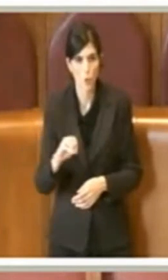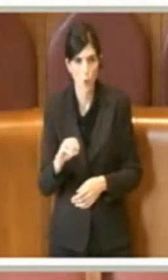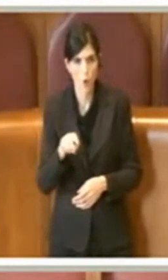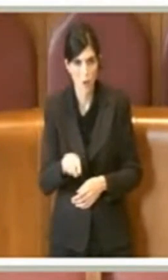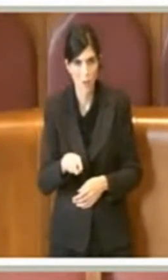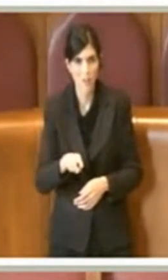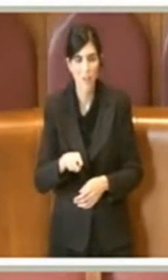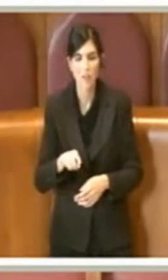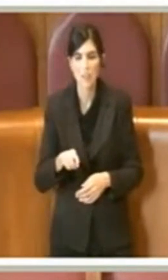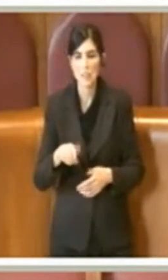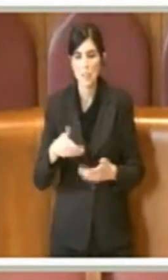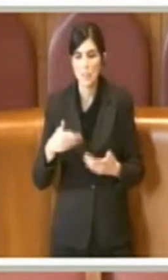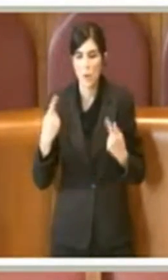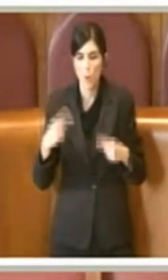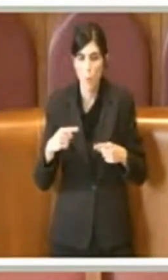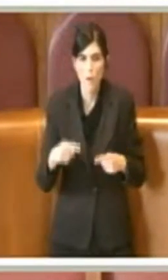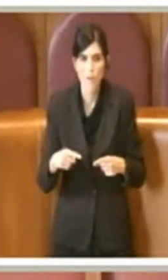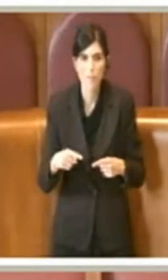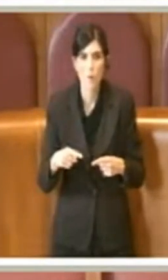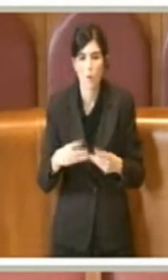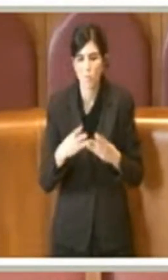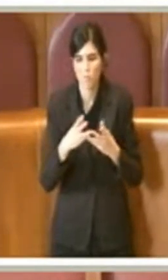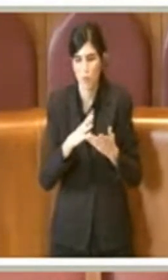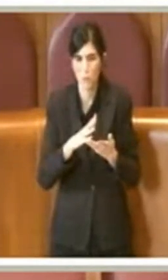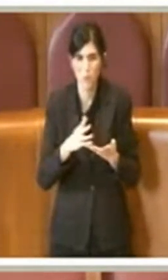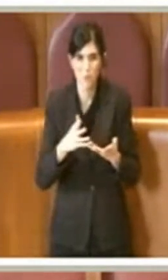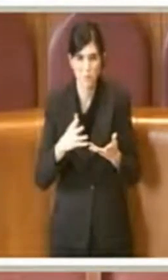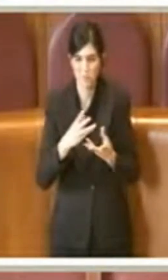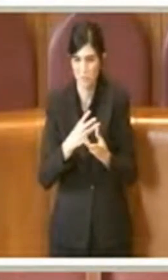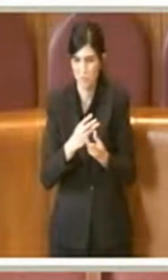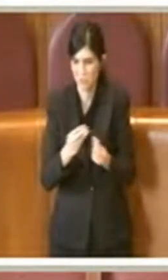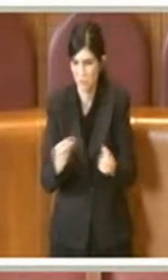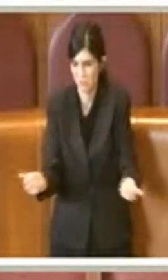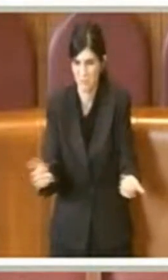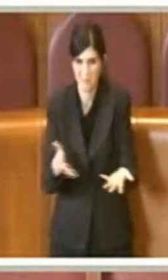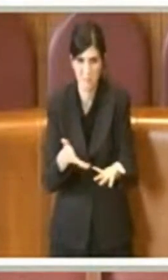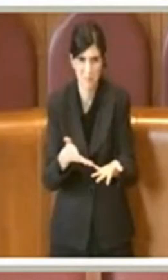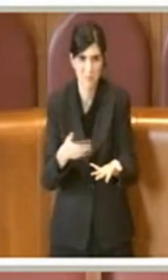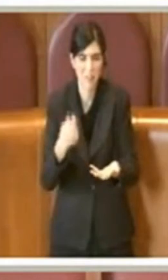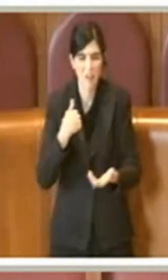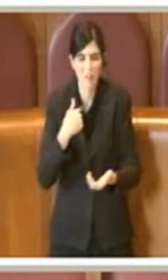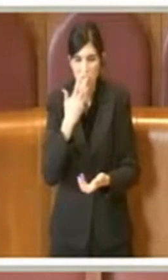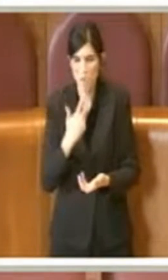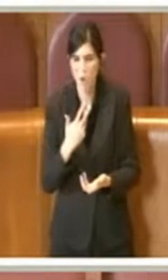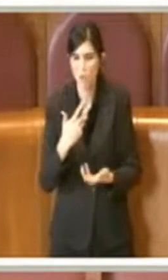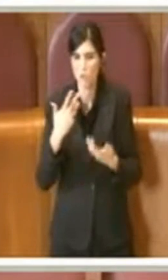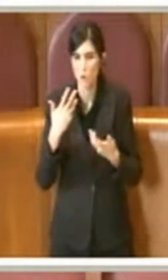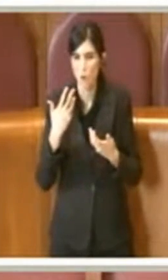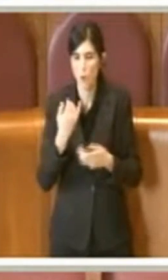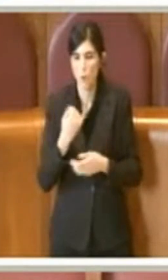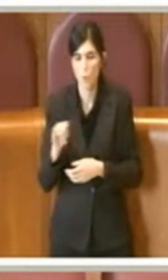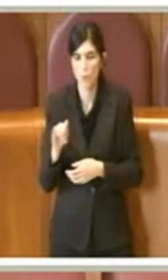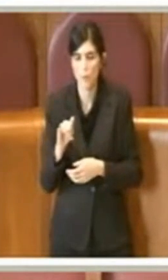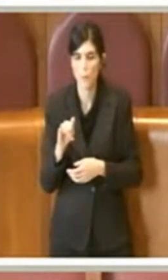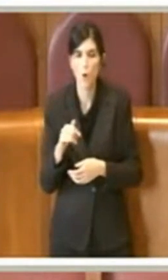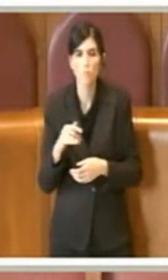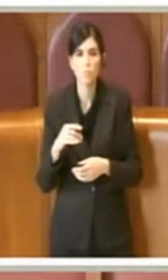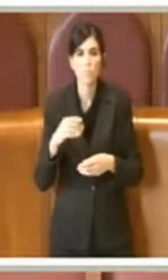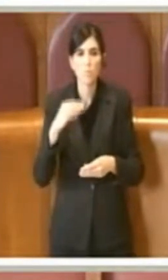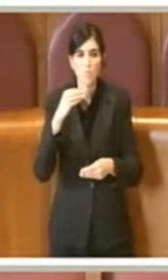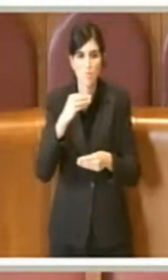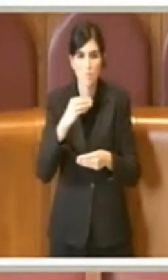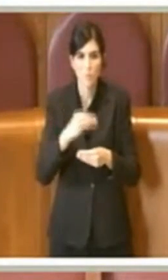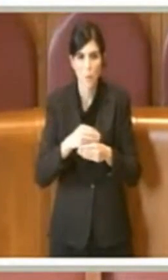sconcio, a questa distruzione. E vorrei terminare con un aneddoto.